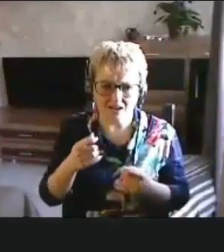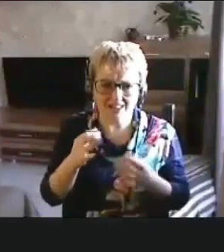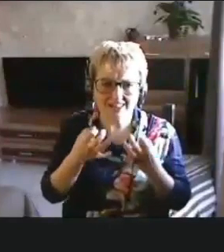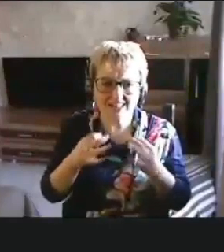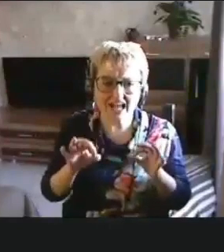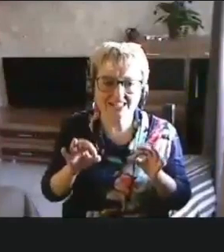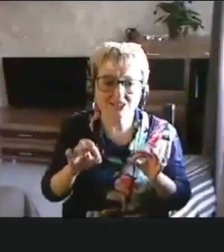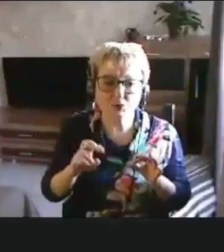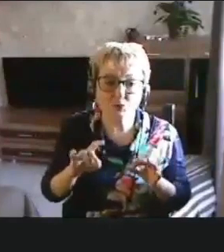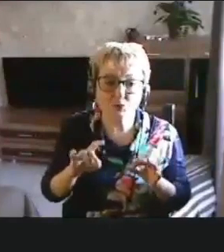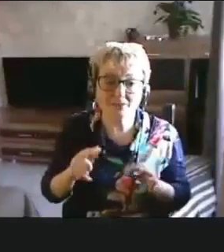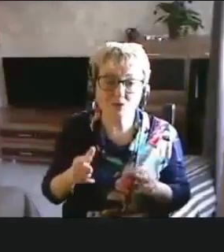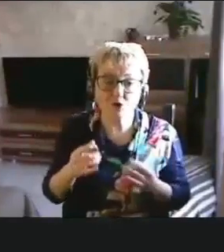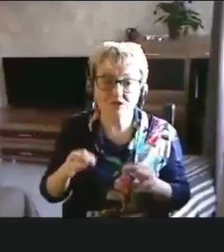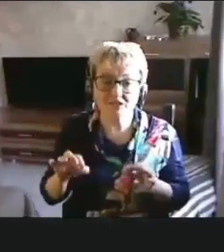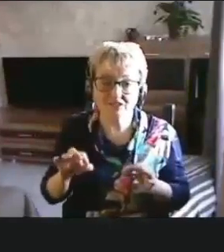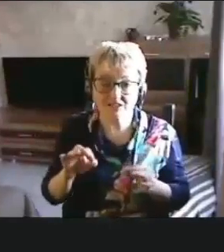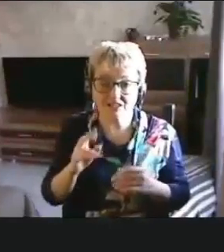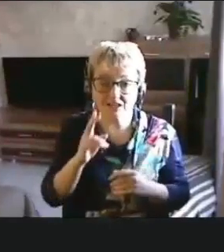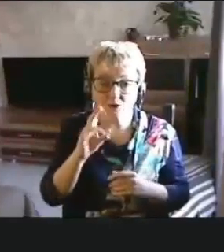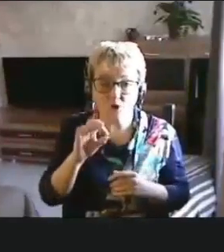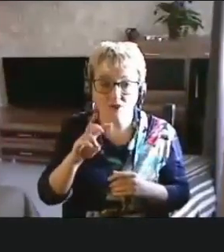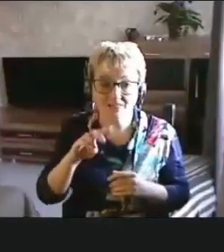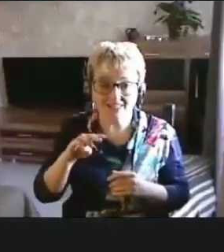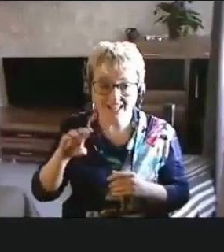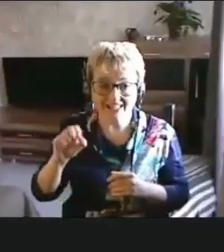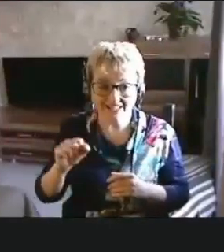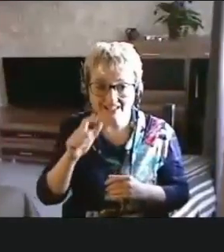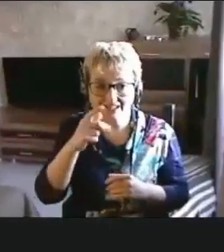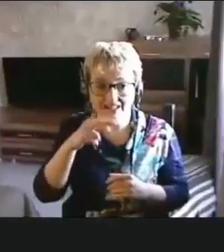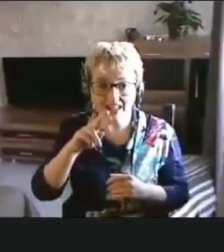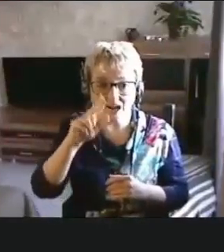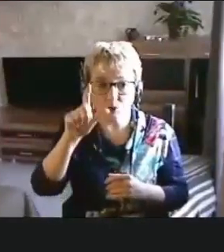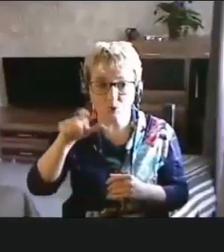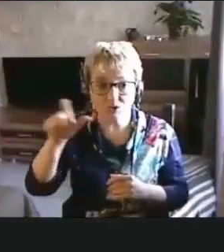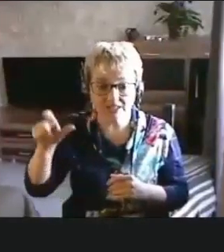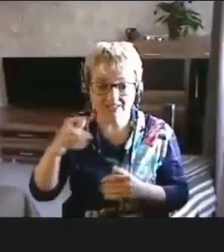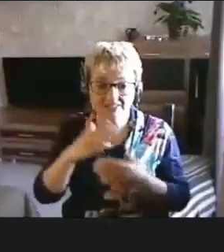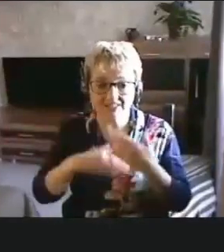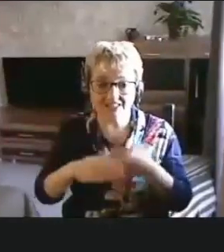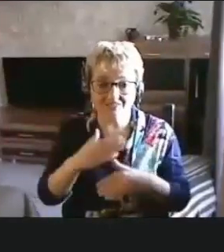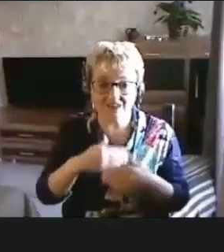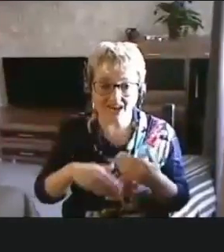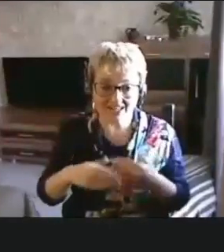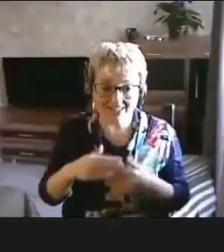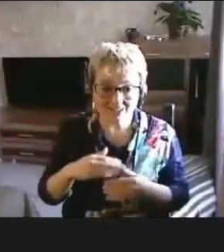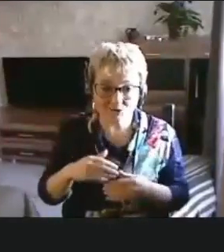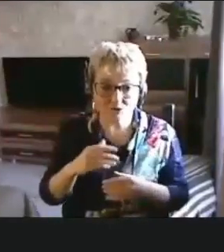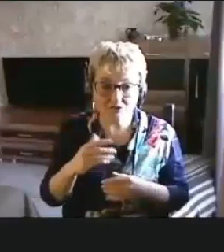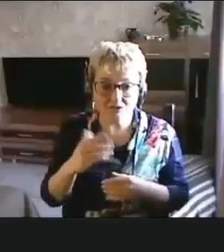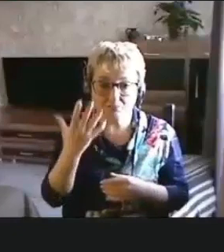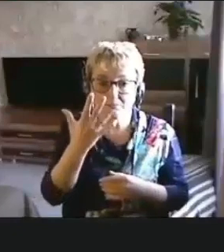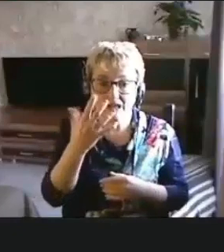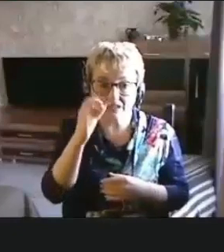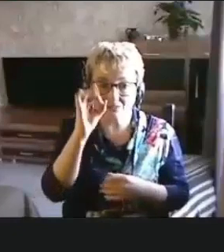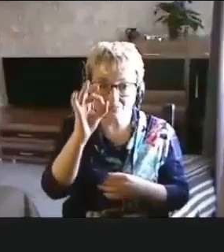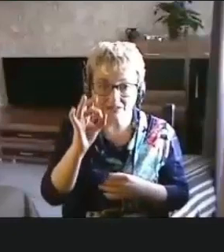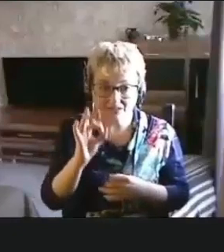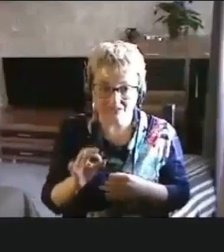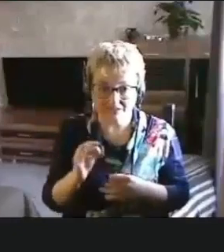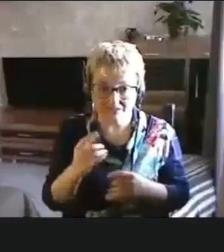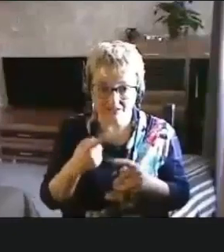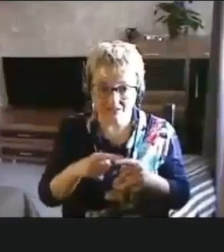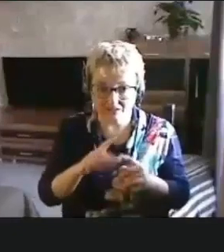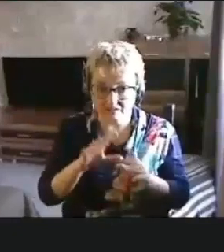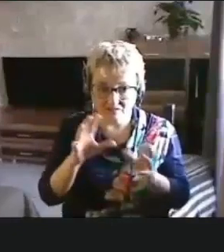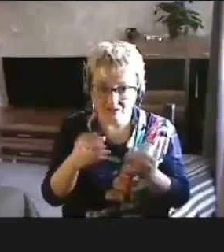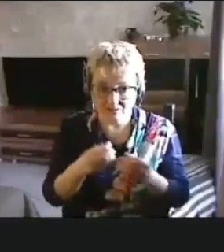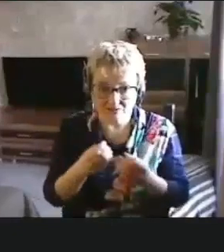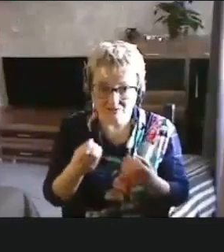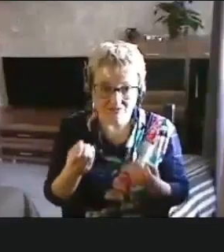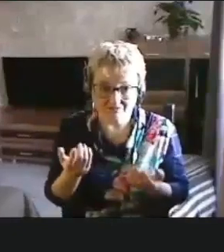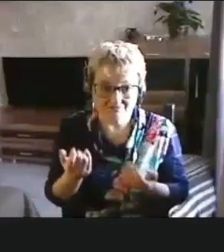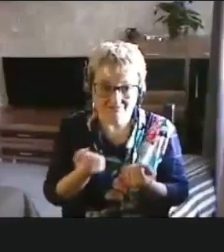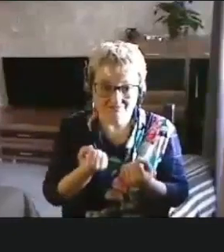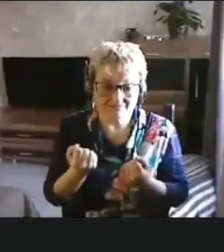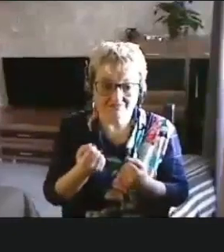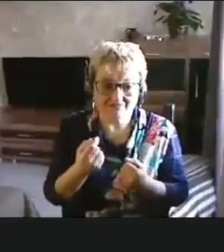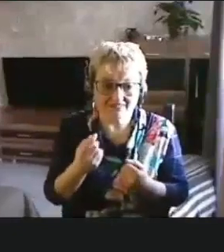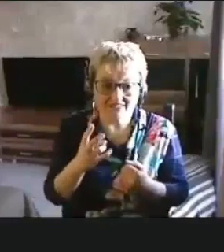доступность контента для людей с инвалидностью, 5% вообще ничто,